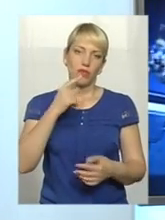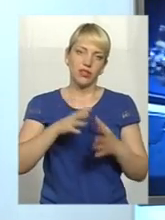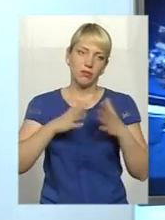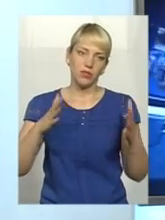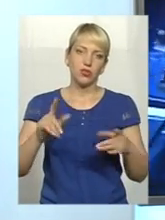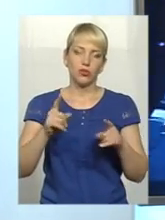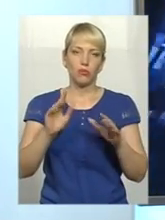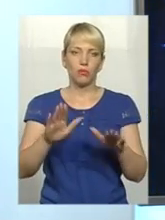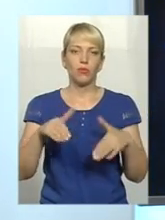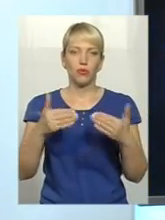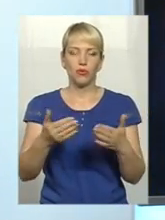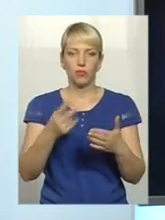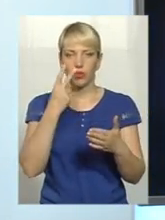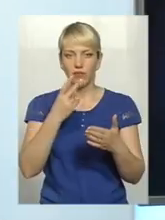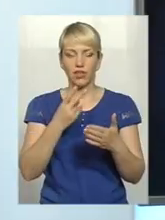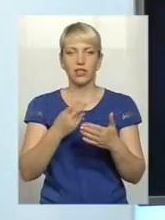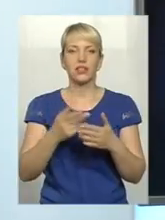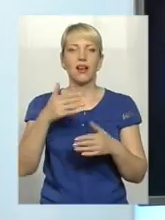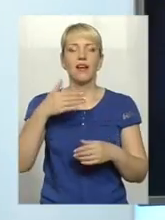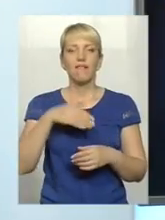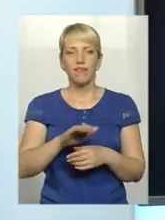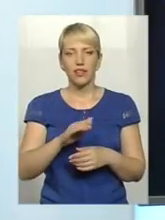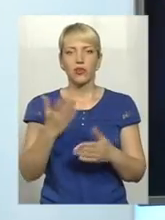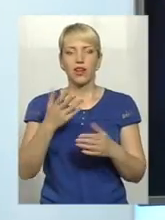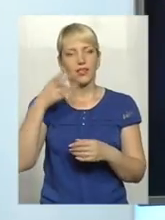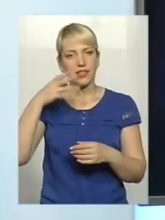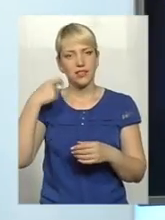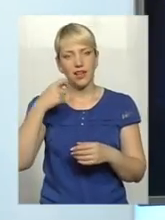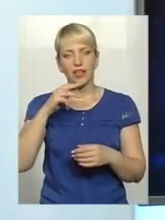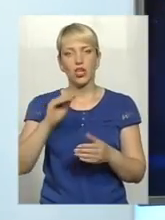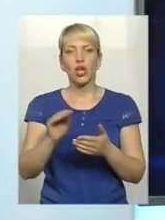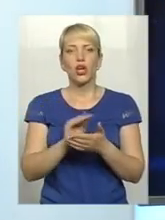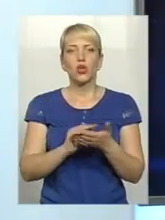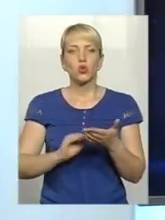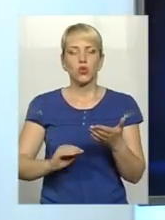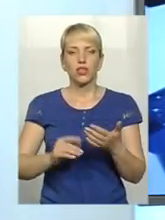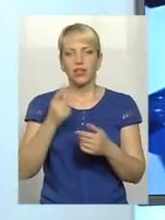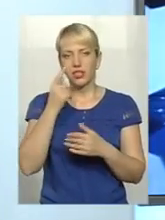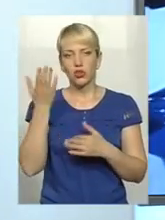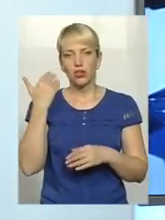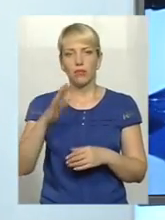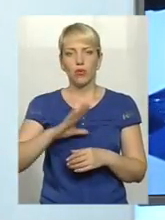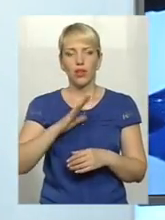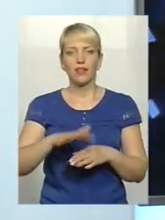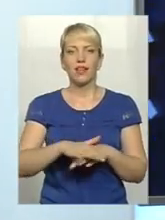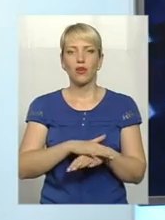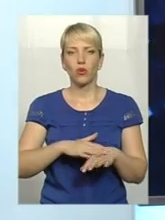подивитись відеосюжет, який зняли наші журналісти. Нещодавно відбулась народна,